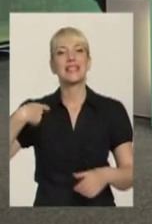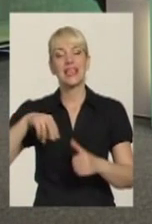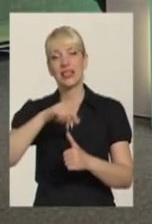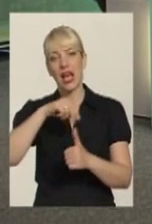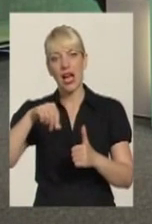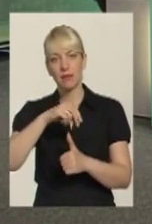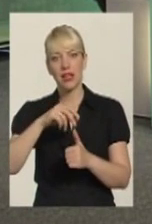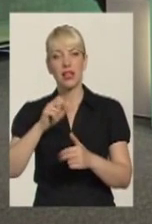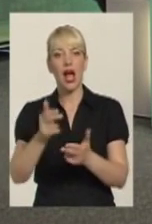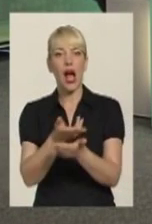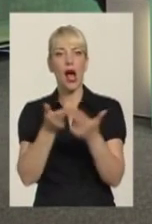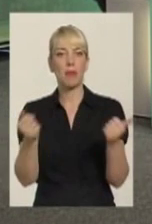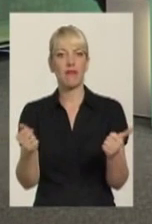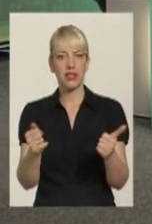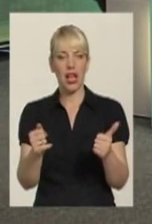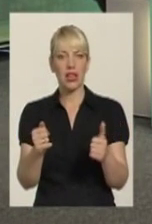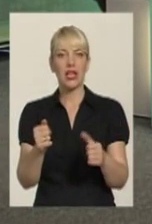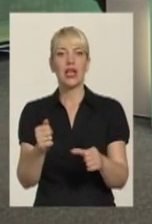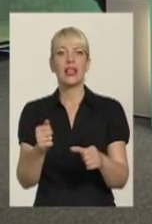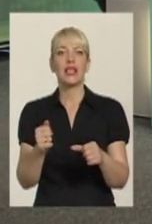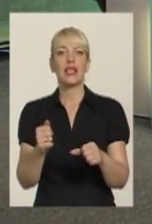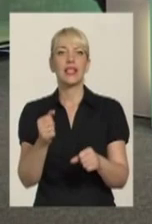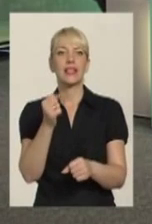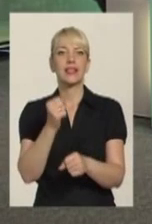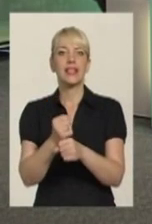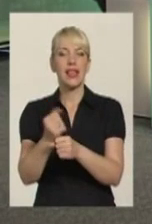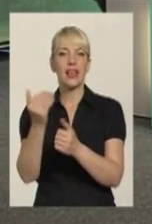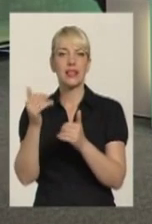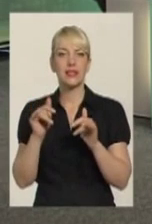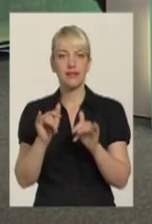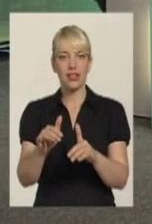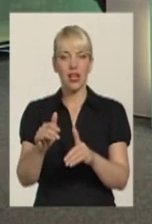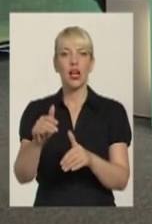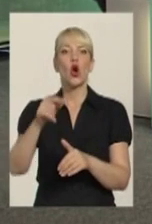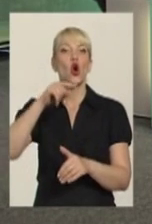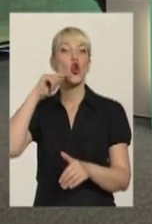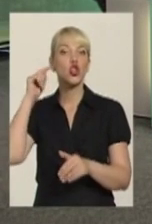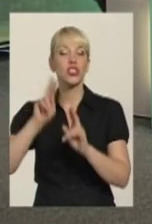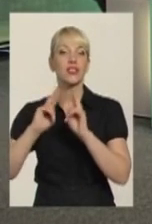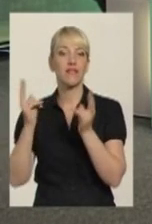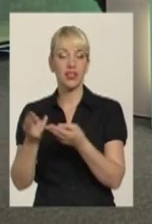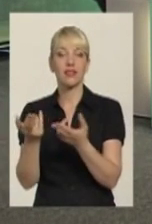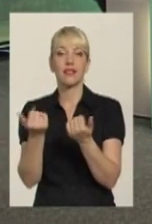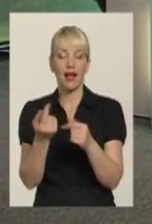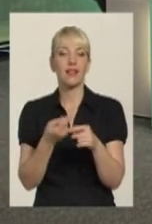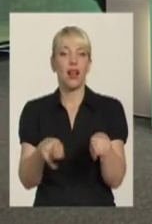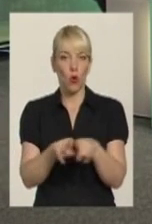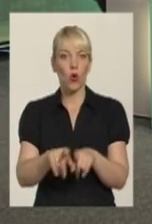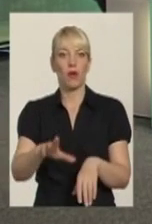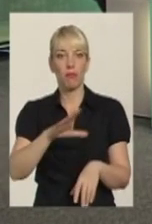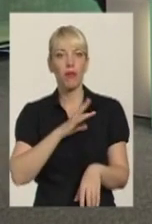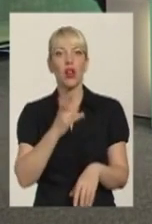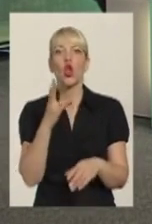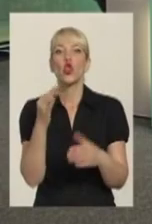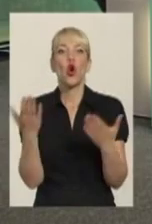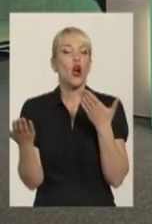оправдав действи РФ. та, було таке. Але якщо є відношення арміні,